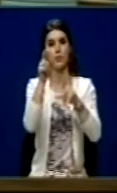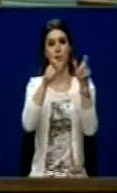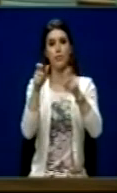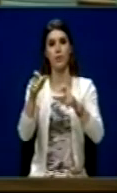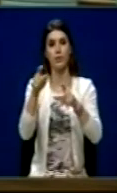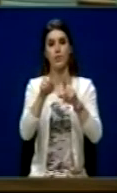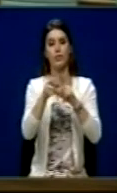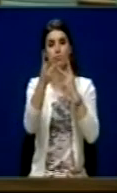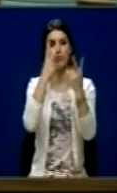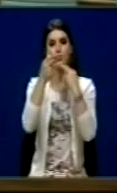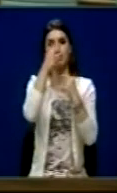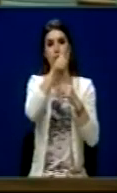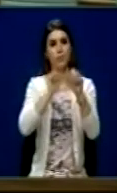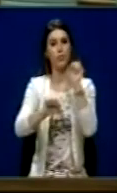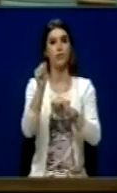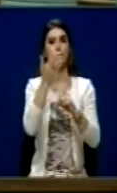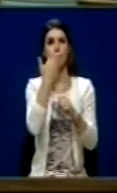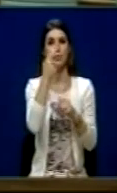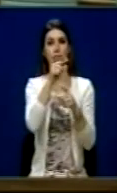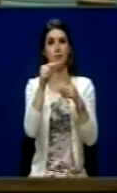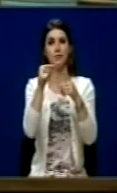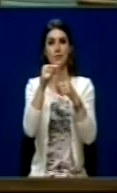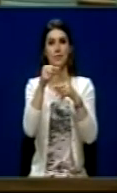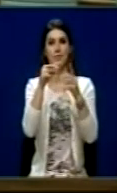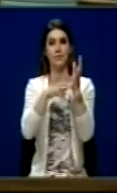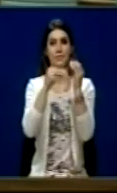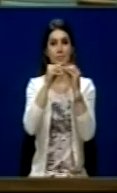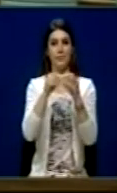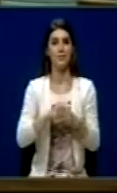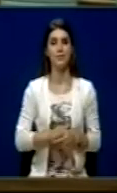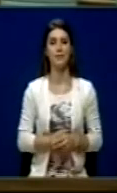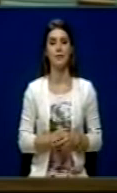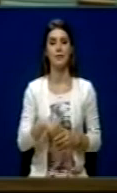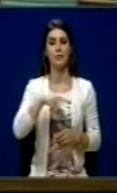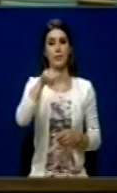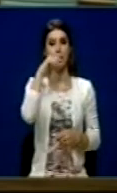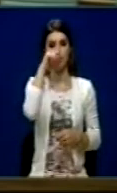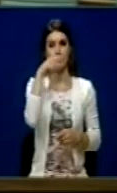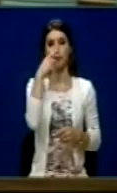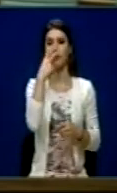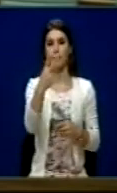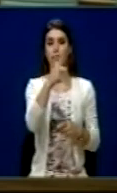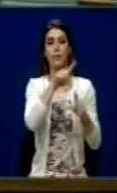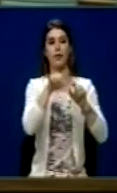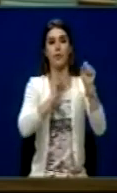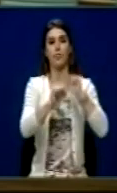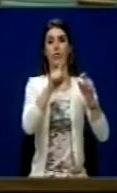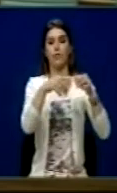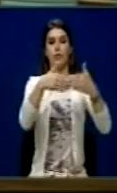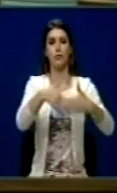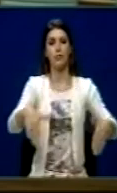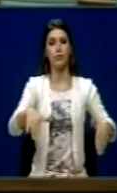qëtetarve të qësë se si nuk e mbrojtë të Lapidarin. Si e lanë sërbi të ahes Lapidarin, tha. Këshin e tha strukturat paraleles se si e mbrojtë në barikadët e tëre.